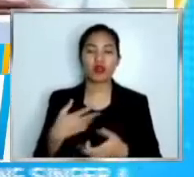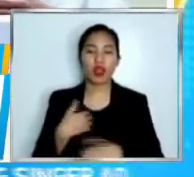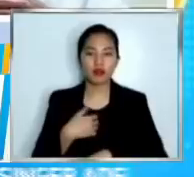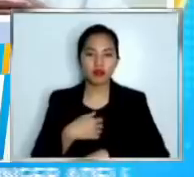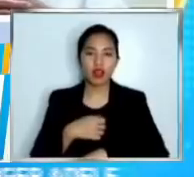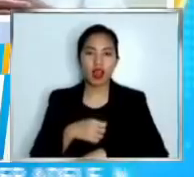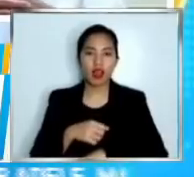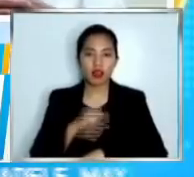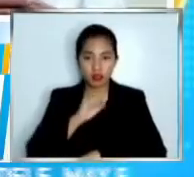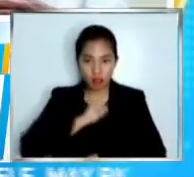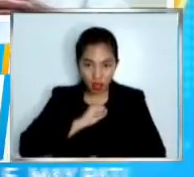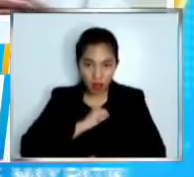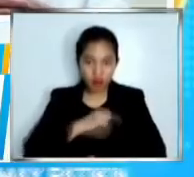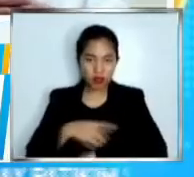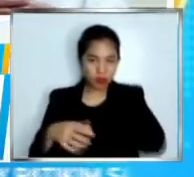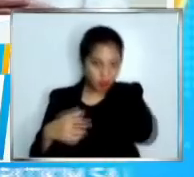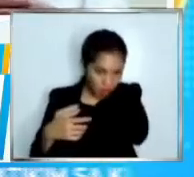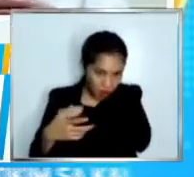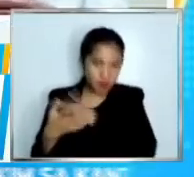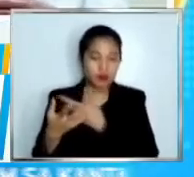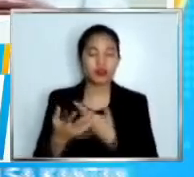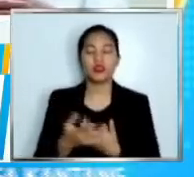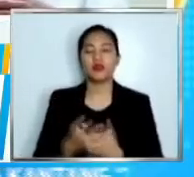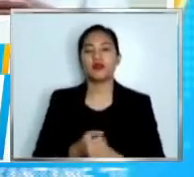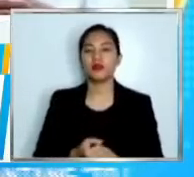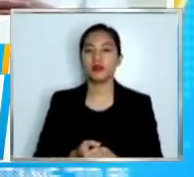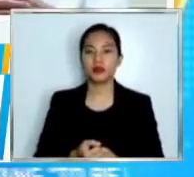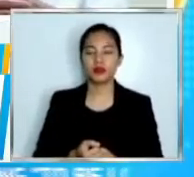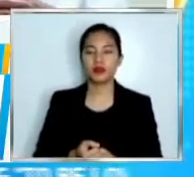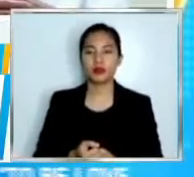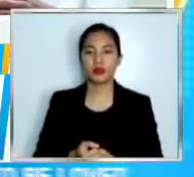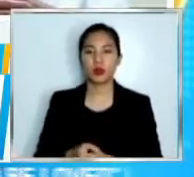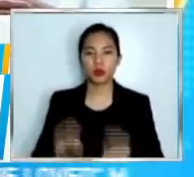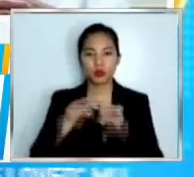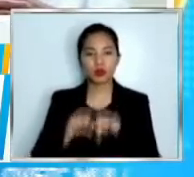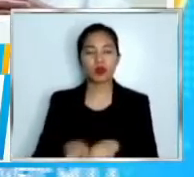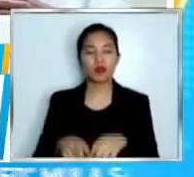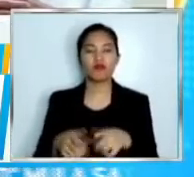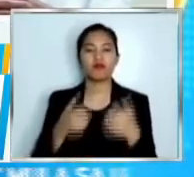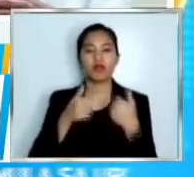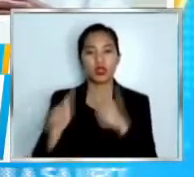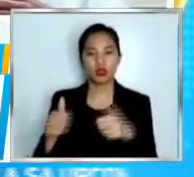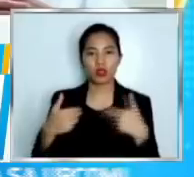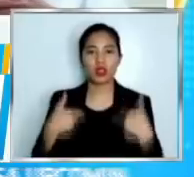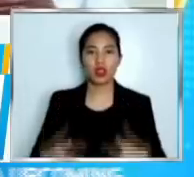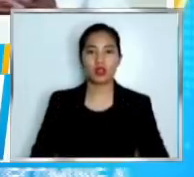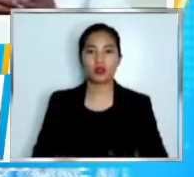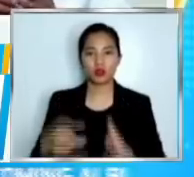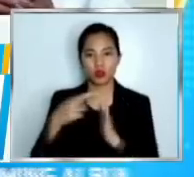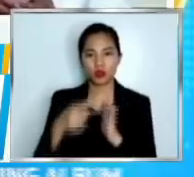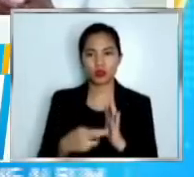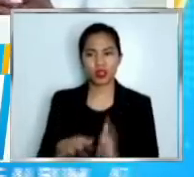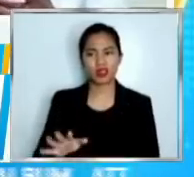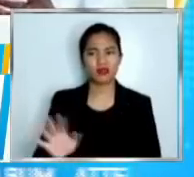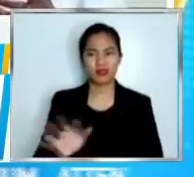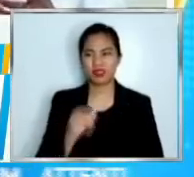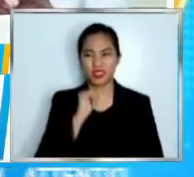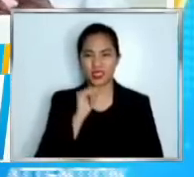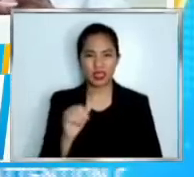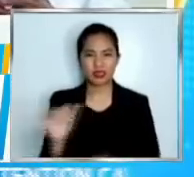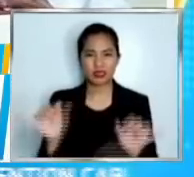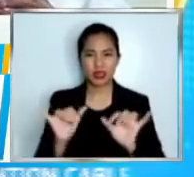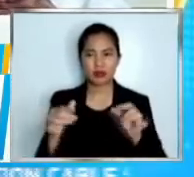health measures social measures para hindi tayo maging kakinglad ng Britain ng